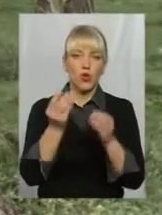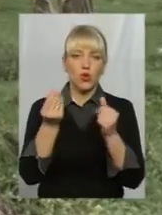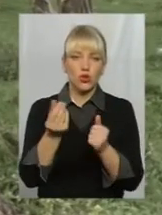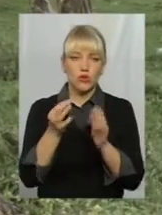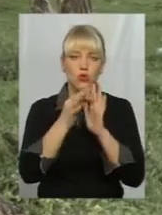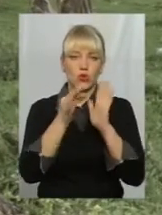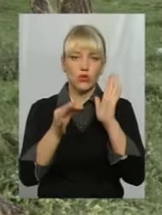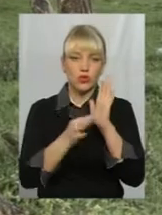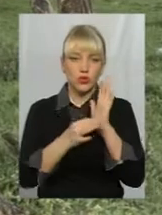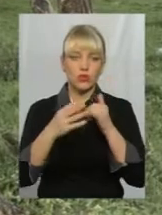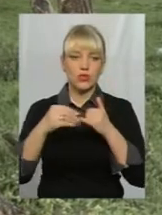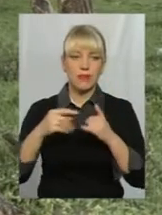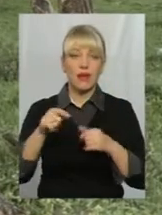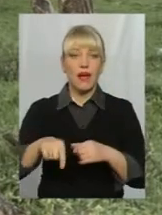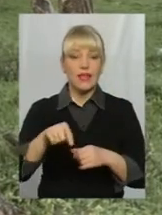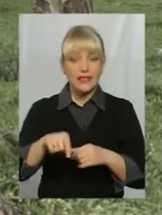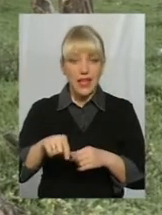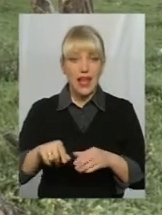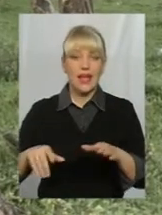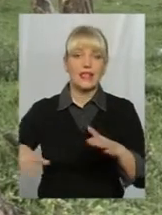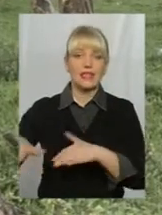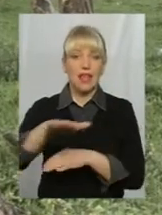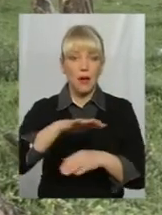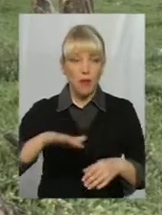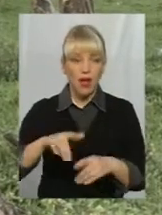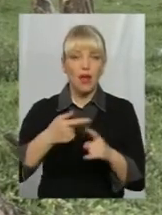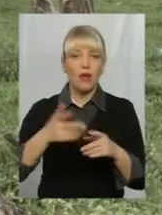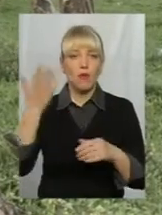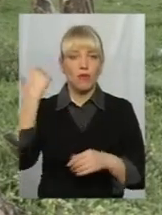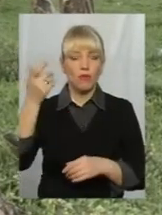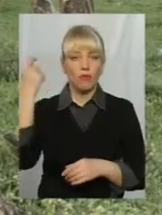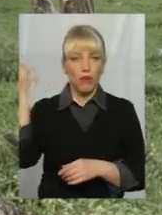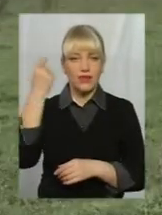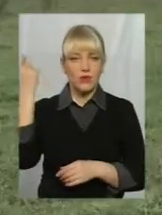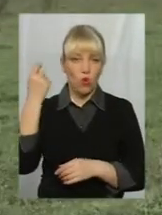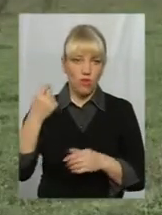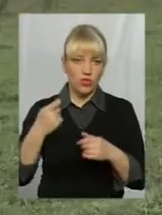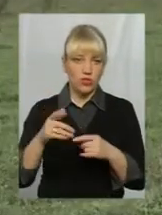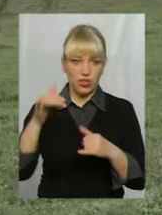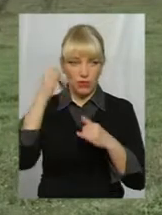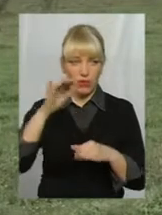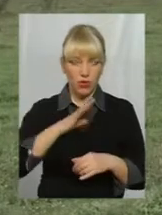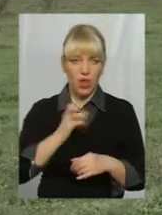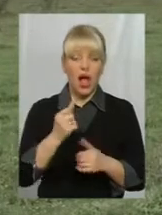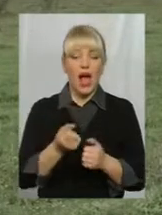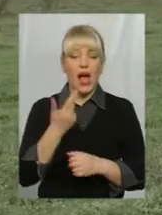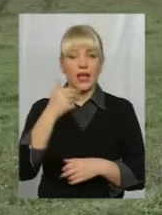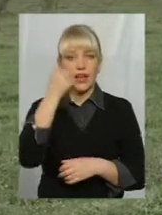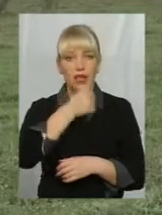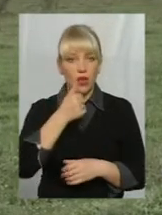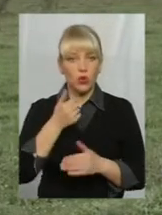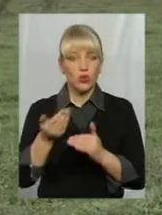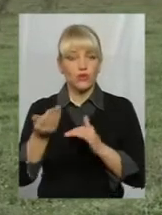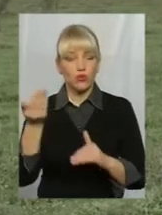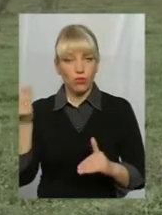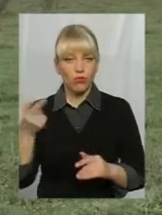за селом спокон віку була пасовищем. Та кілька років тому усе змінилось. На жаль, без відома сільської